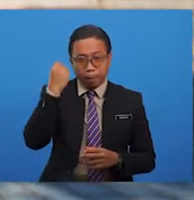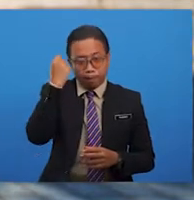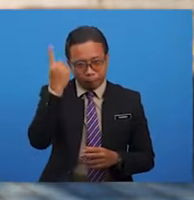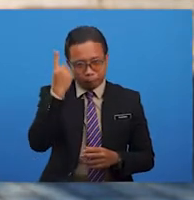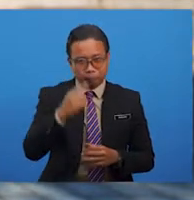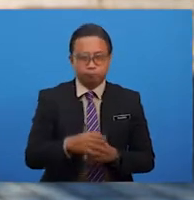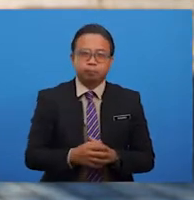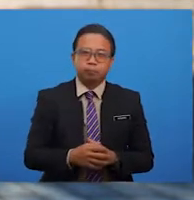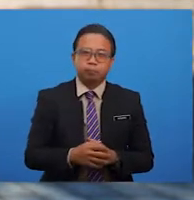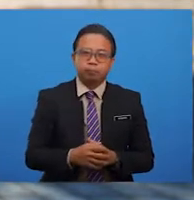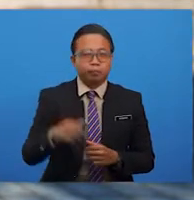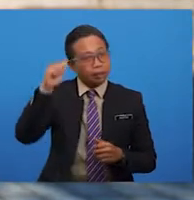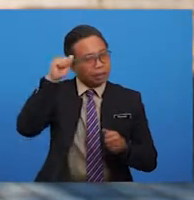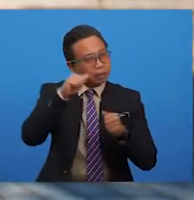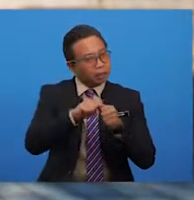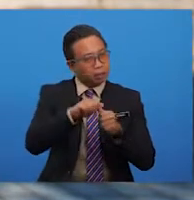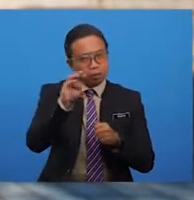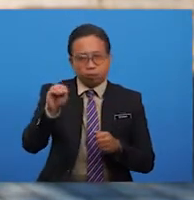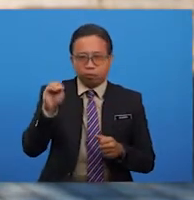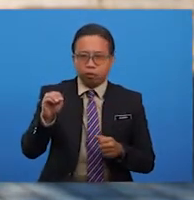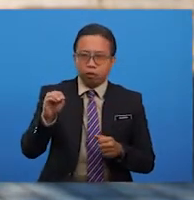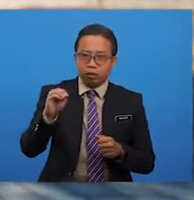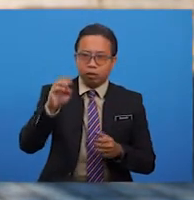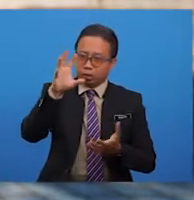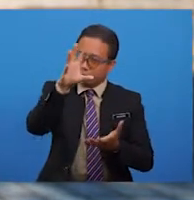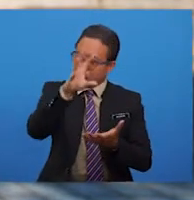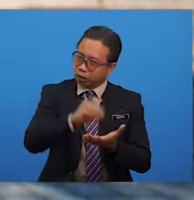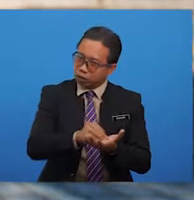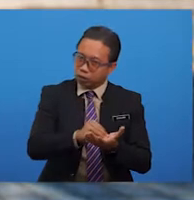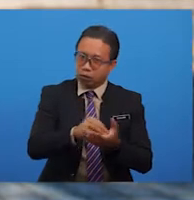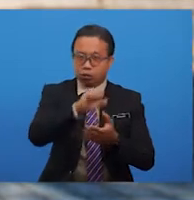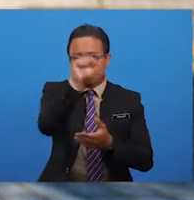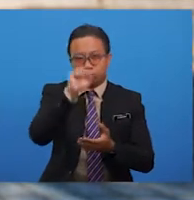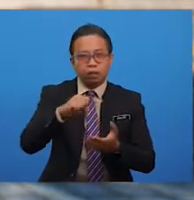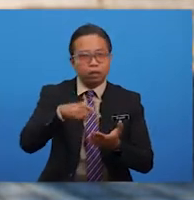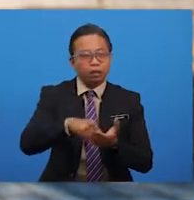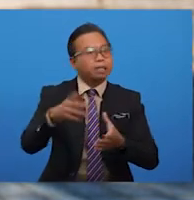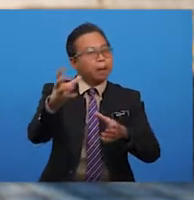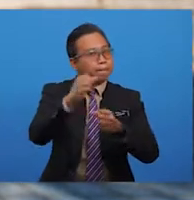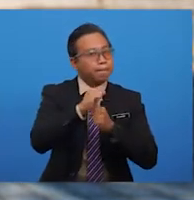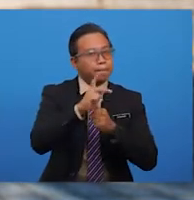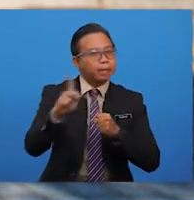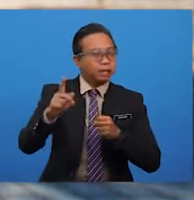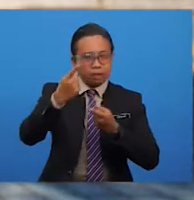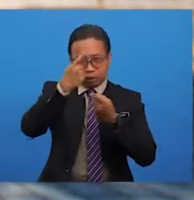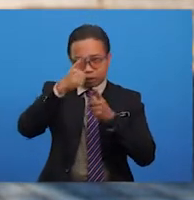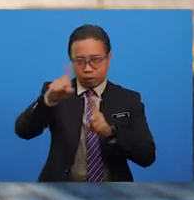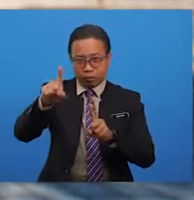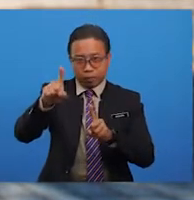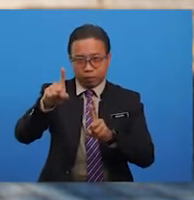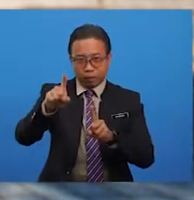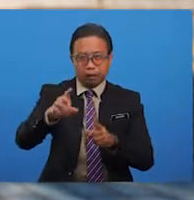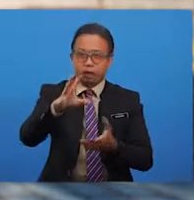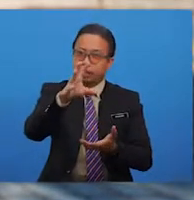Oleh itu, Cikgu ingatkan sekali lagi agar murid mencatat soalan ini kemudian cuba dapatkan jawapan berdasarkan